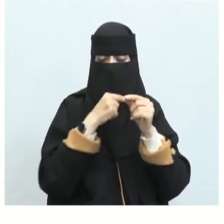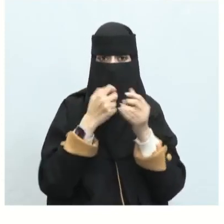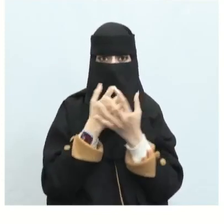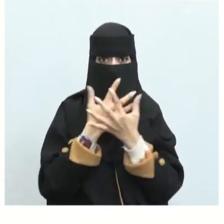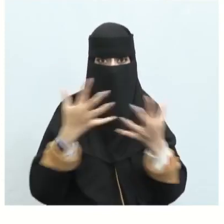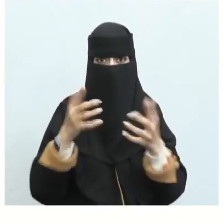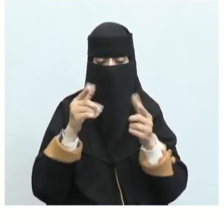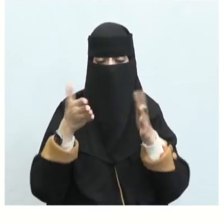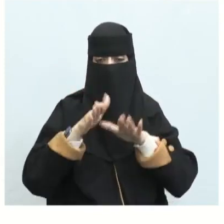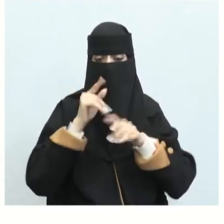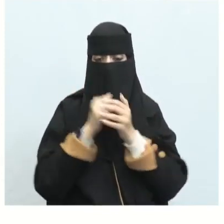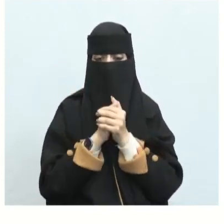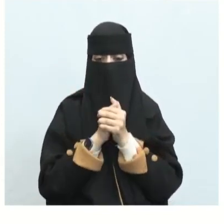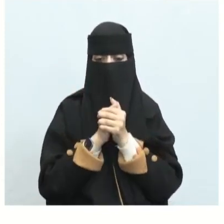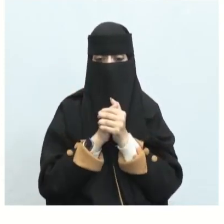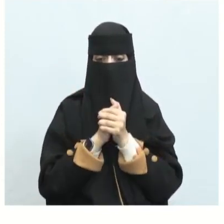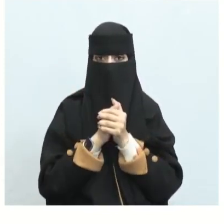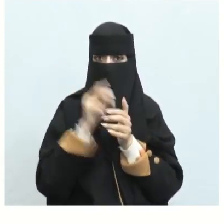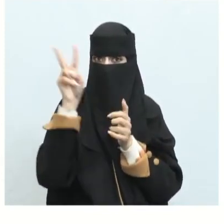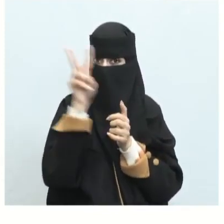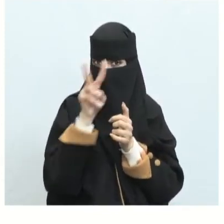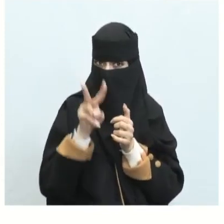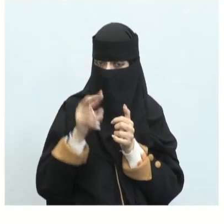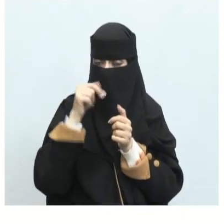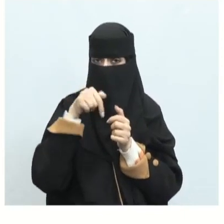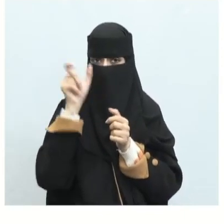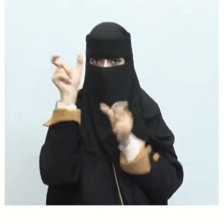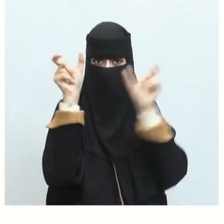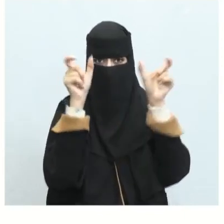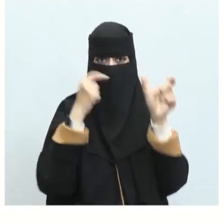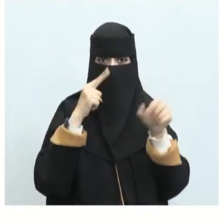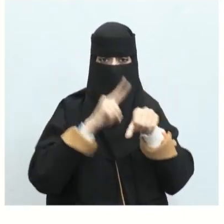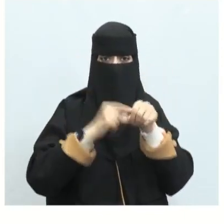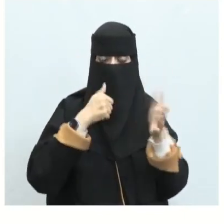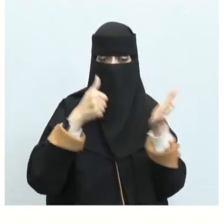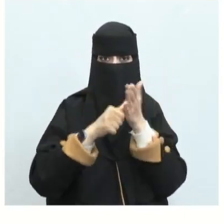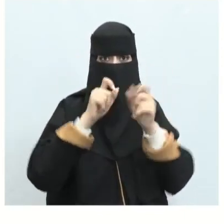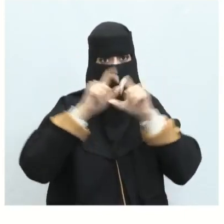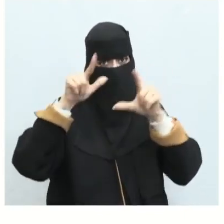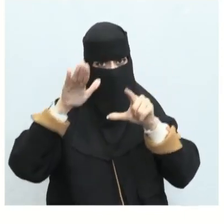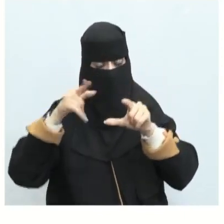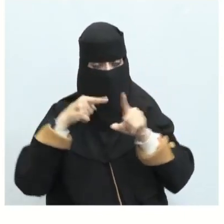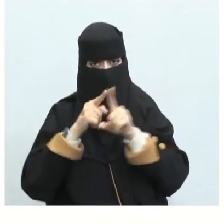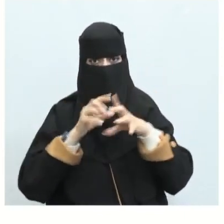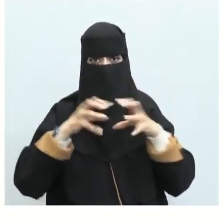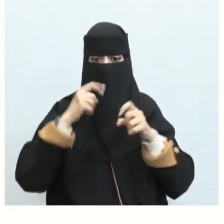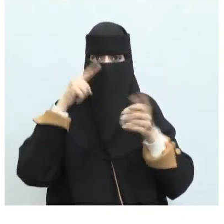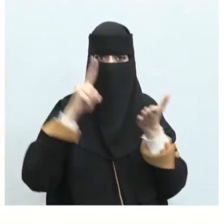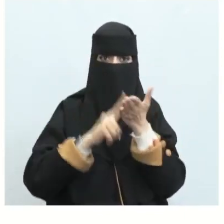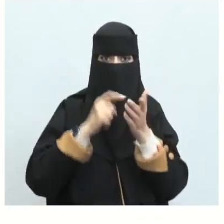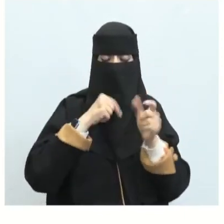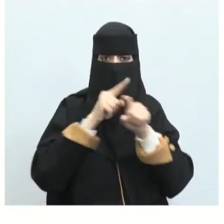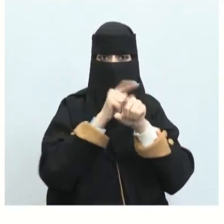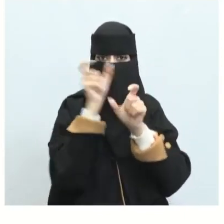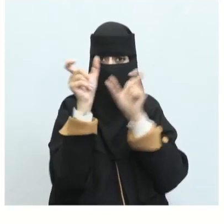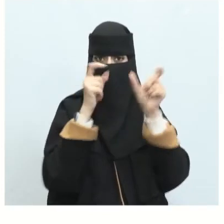ما معنى ذلك؟ كذلك يكفي قارئ الشعر الجاهلي معرفة ألفاظ الجاهلي أن يتضح له المعنى بشكل كبير وذلك يعني أن المعاني الجاهلية